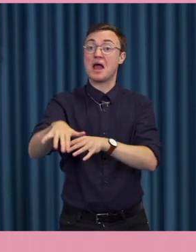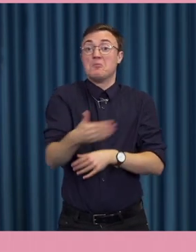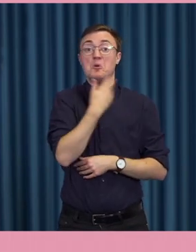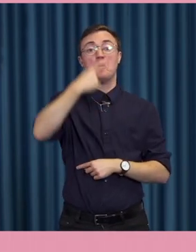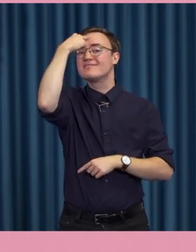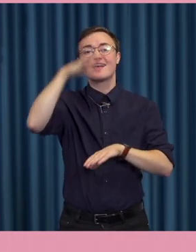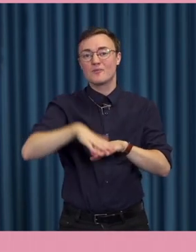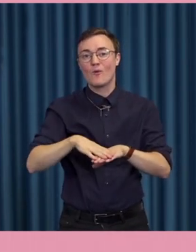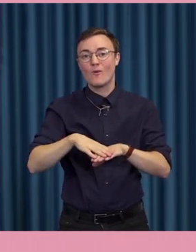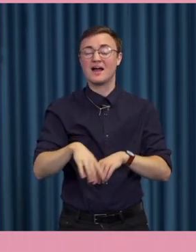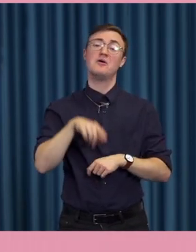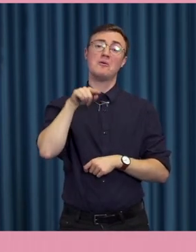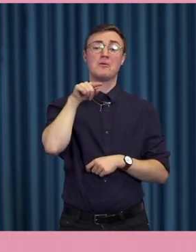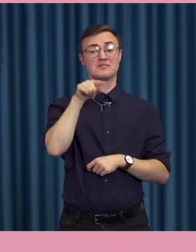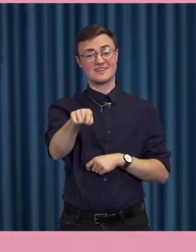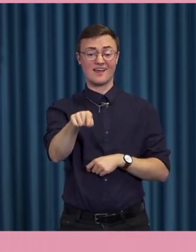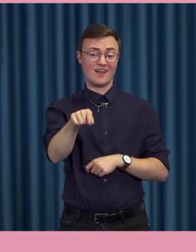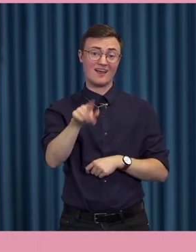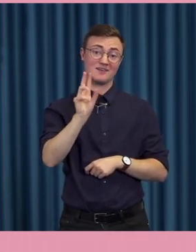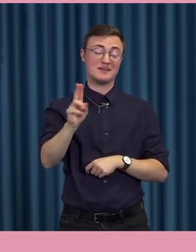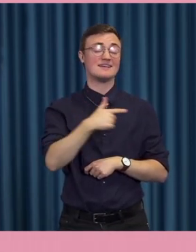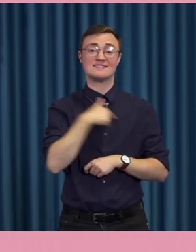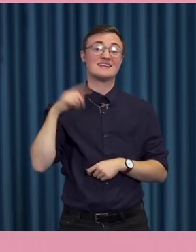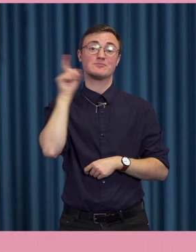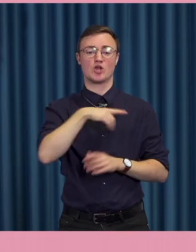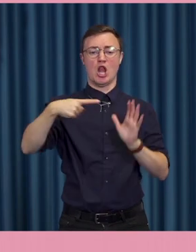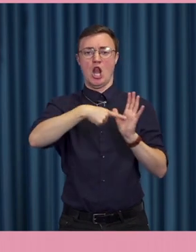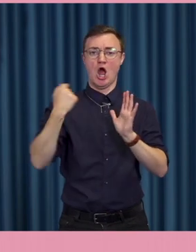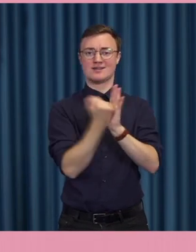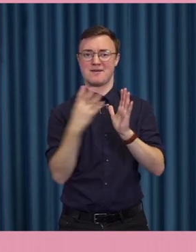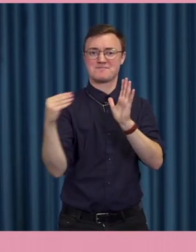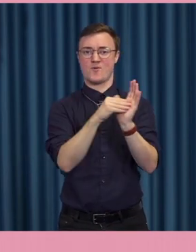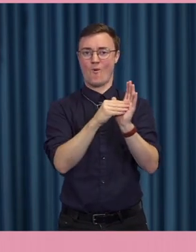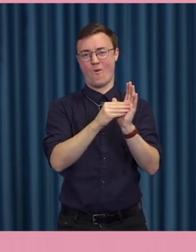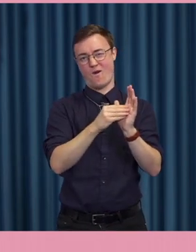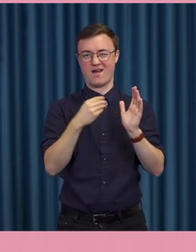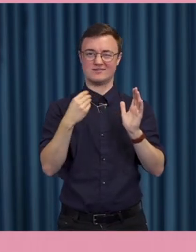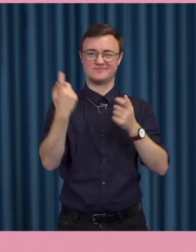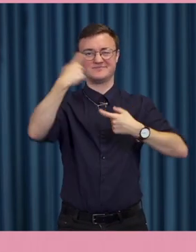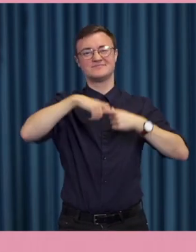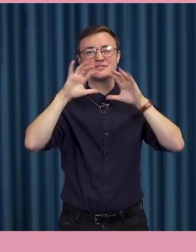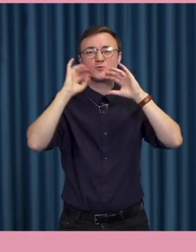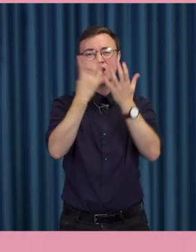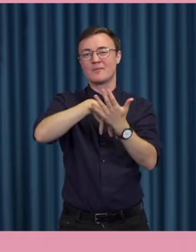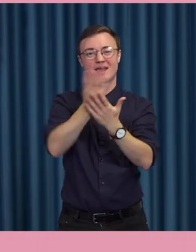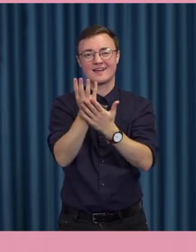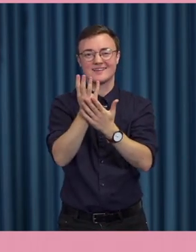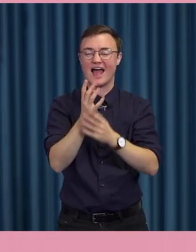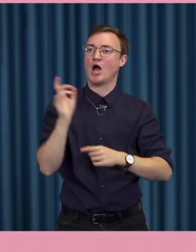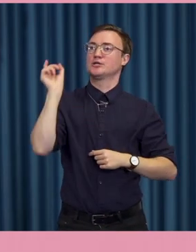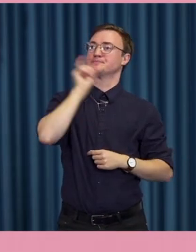Och det är faktiskt kort och gott så Vi kan inte lagföra våra sociala medieplattformar. Vi kan inte göra någon